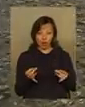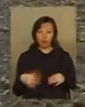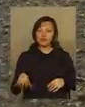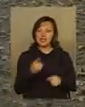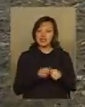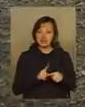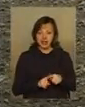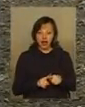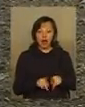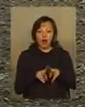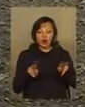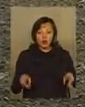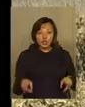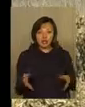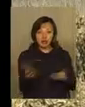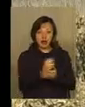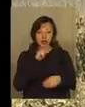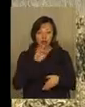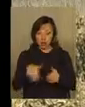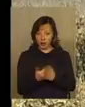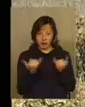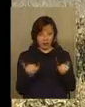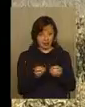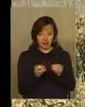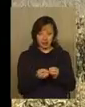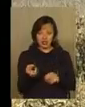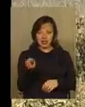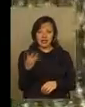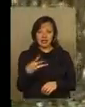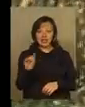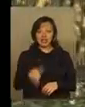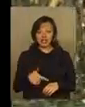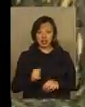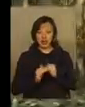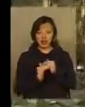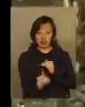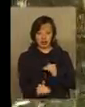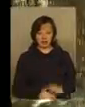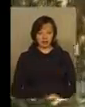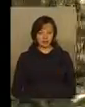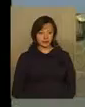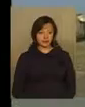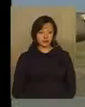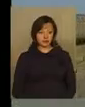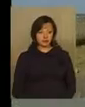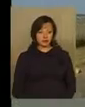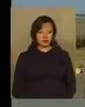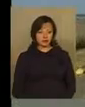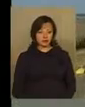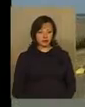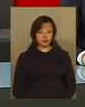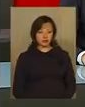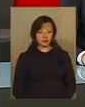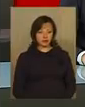все це одночасно зі збиранням кукурудзи, яка дотепер ще залишається майже на 30 тисячах гектарів рідлі. Анна Чешук, Дмитро Сорокін, Подільська